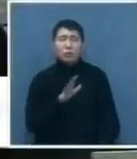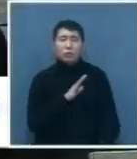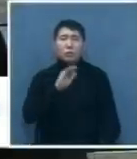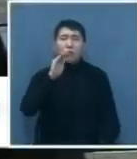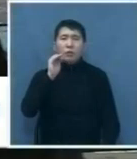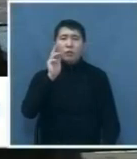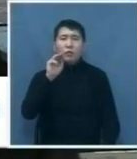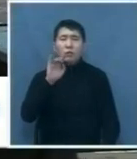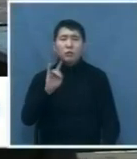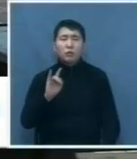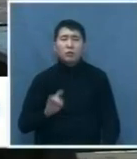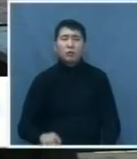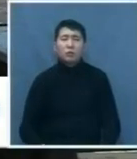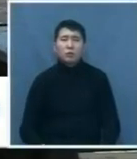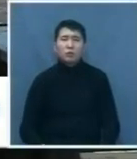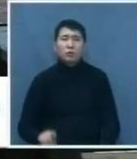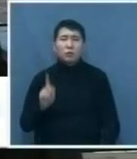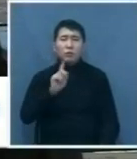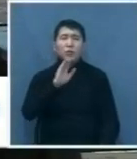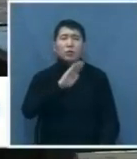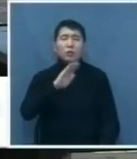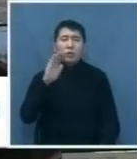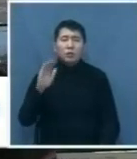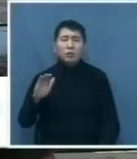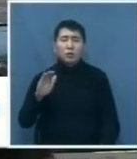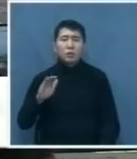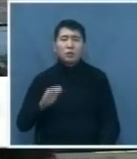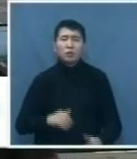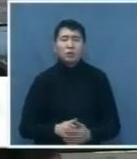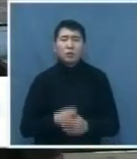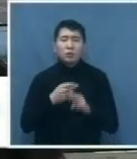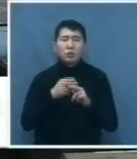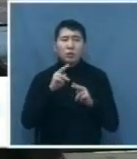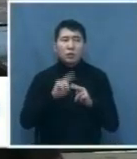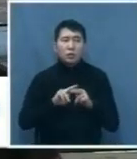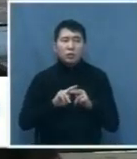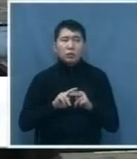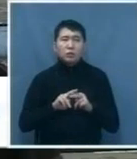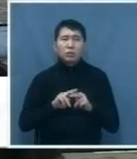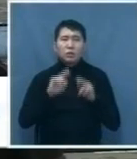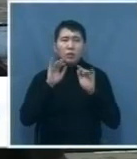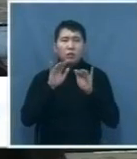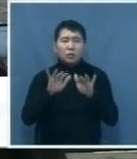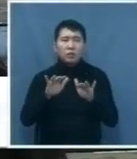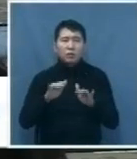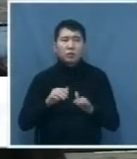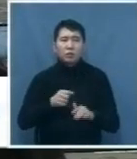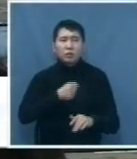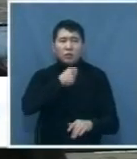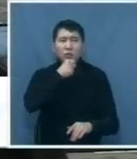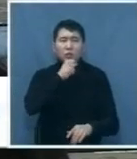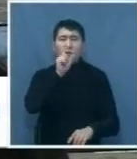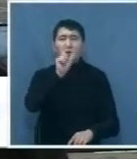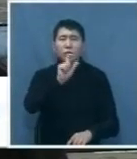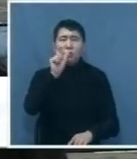что несовершеннолетних привлекают к таким действиям административно